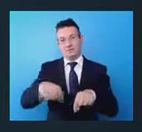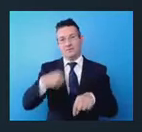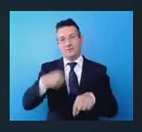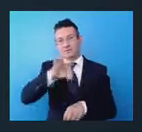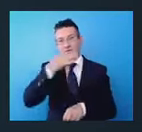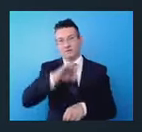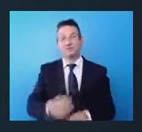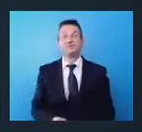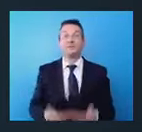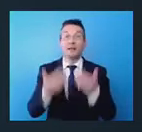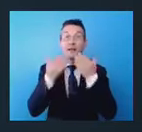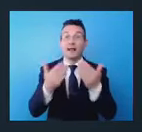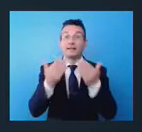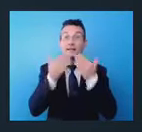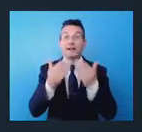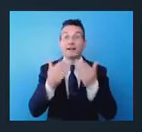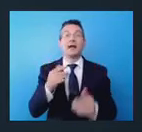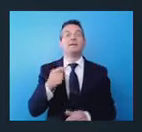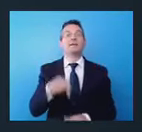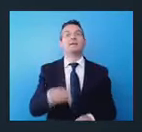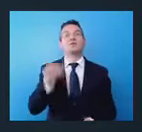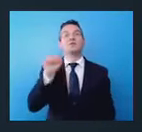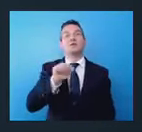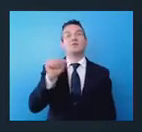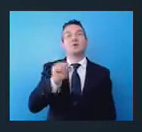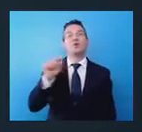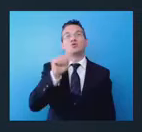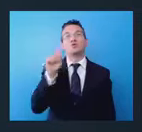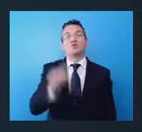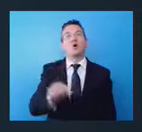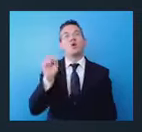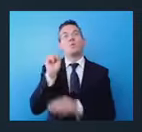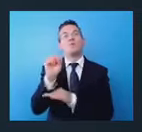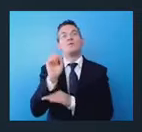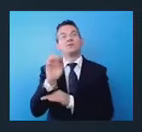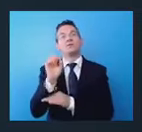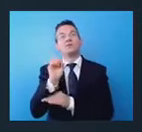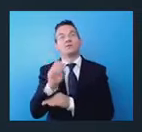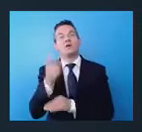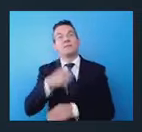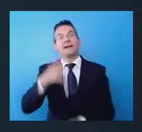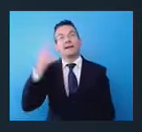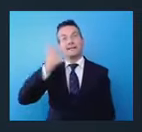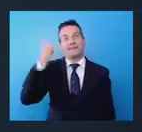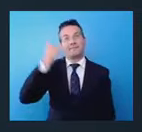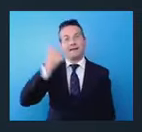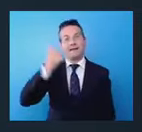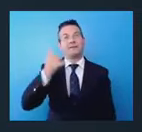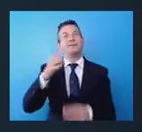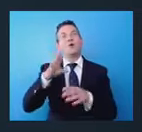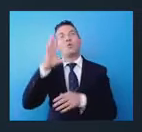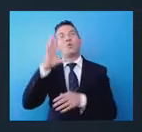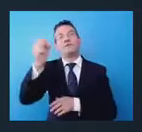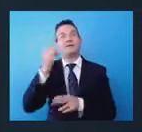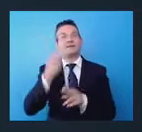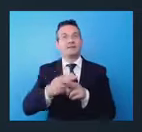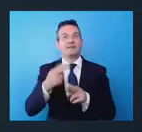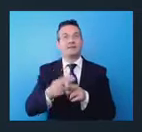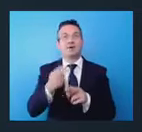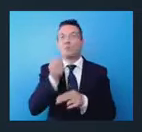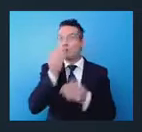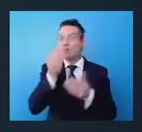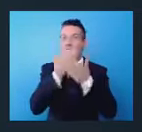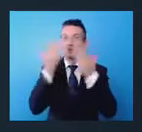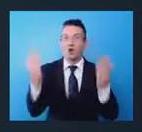grazie mille e adesso la parola a Antonio Azzuorro che è professore presso la Sapienza Università di Roma. Buongiorno. Buongiorno,